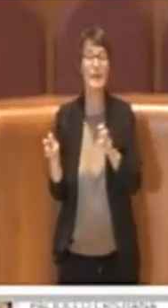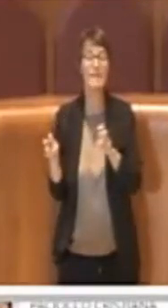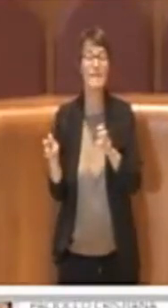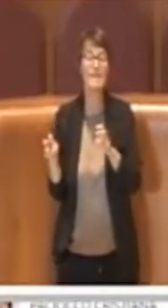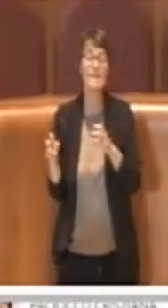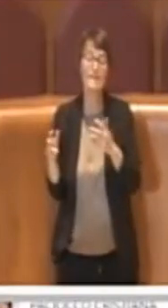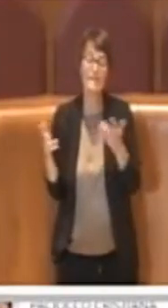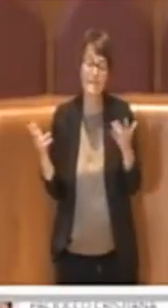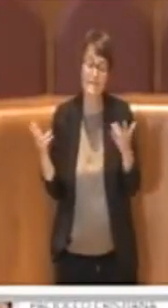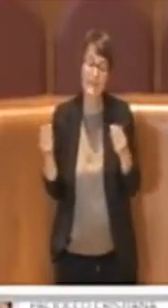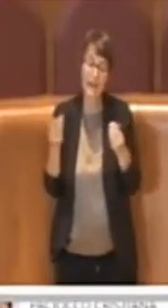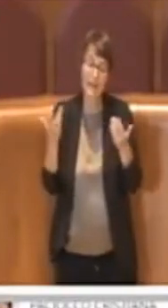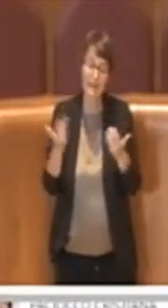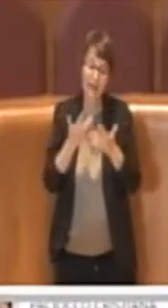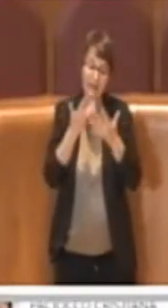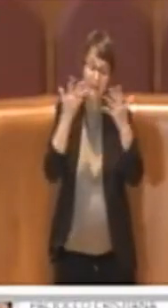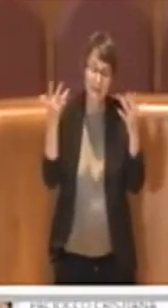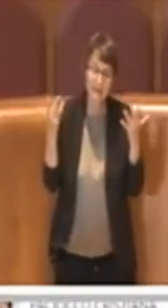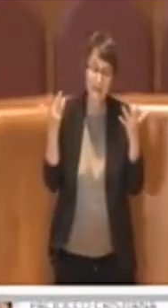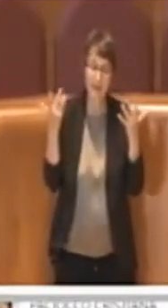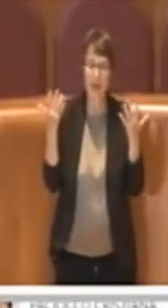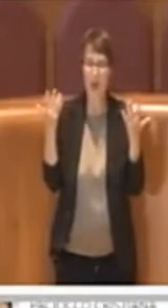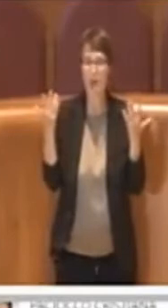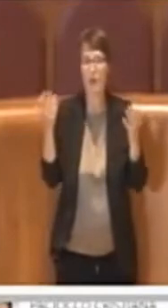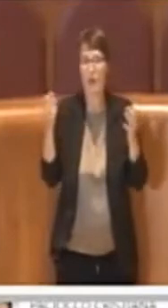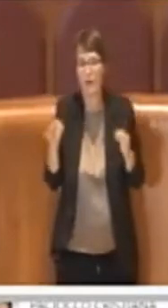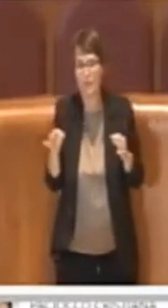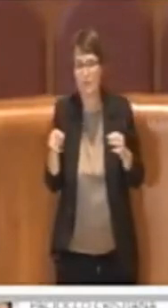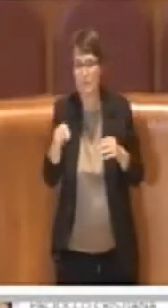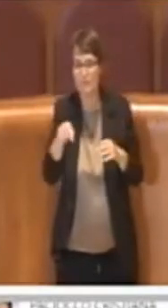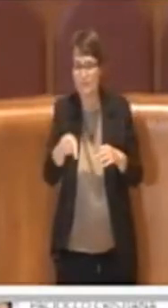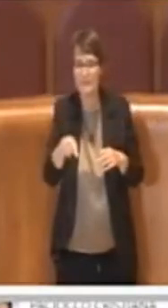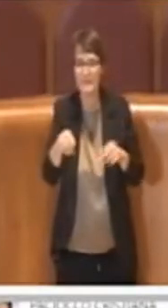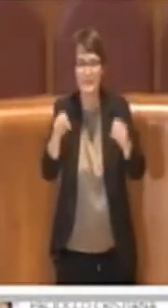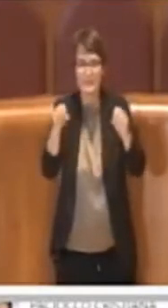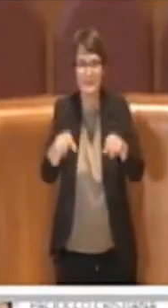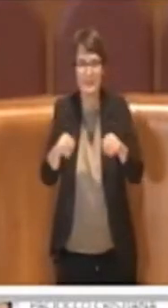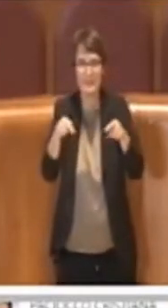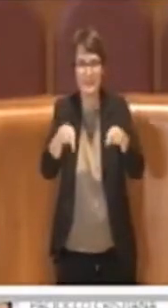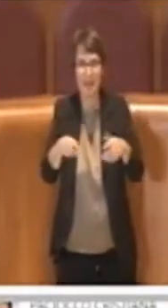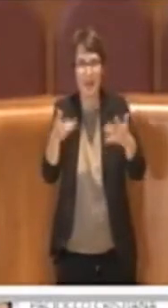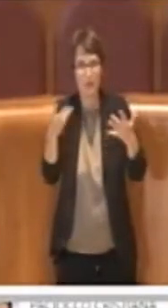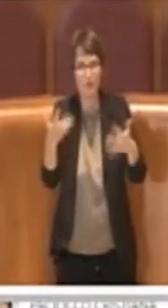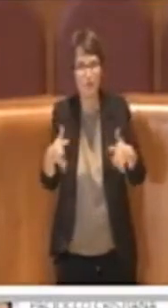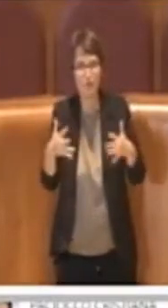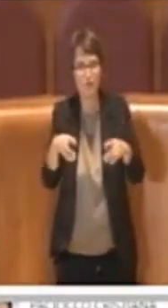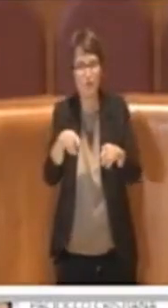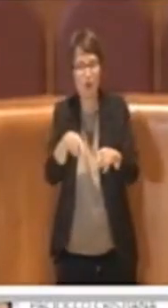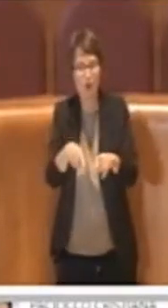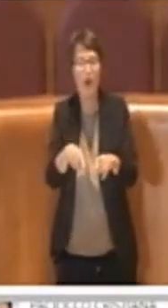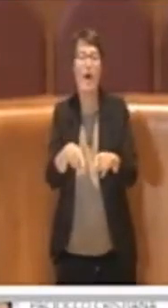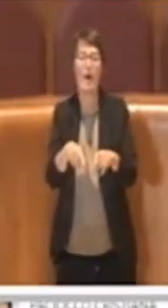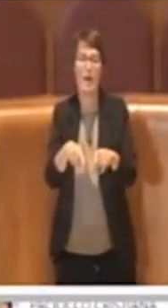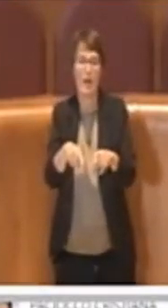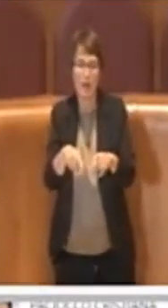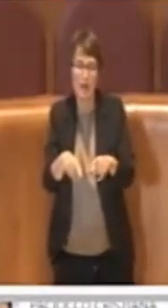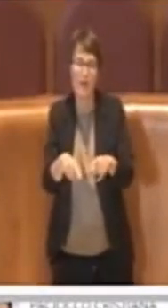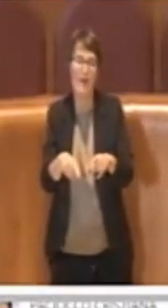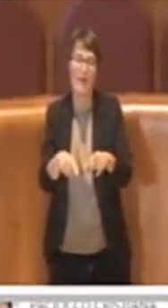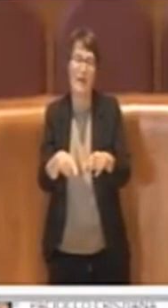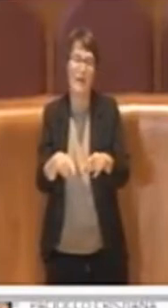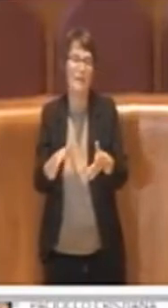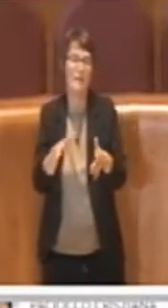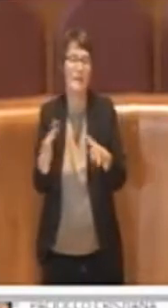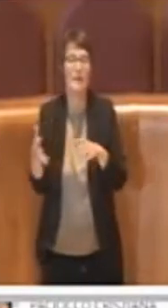insiste appunto una discarica sarebbe opportuno, anzi quasi un insulto